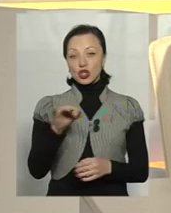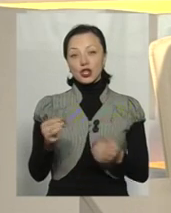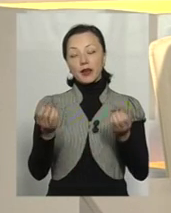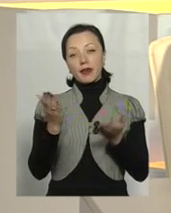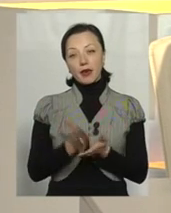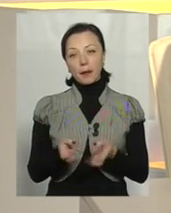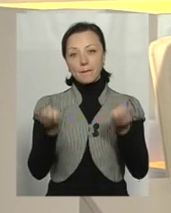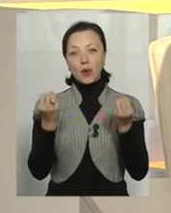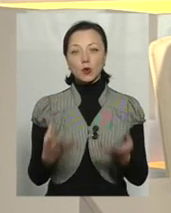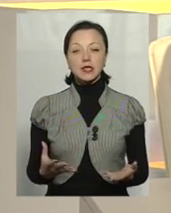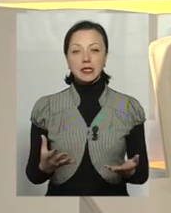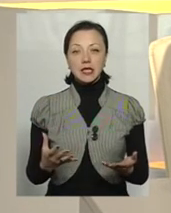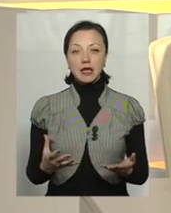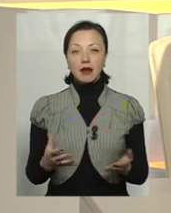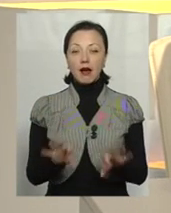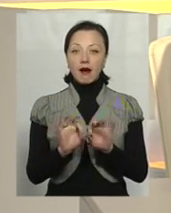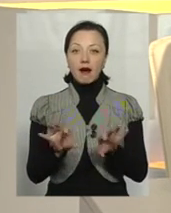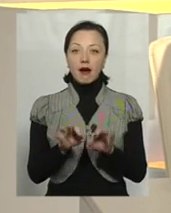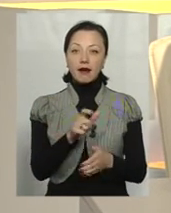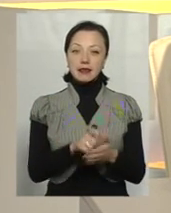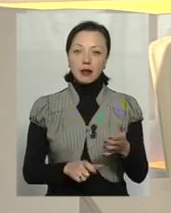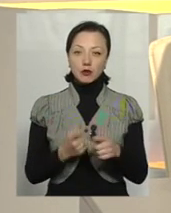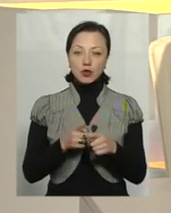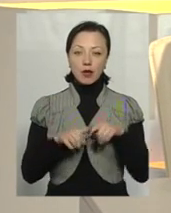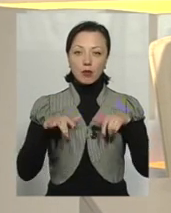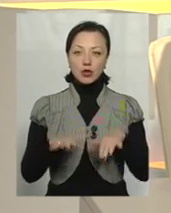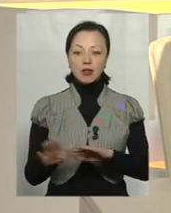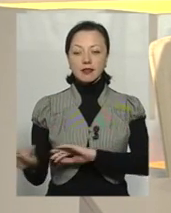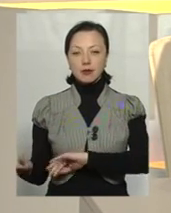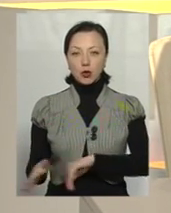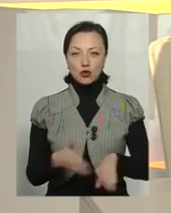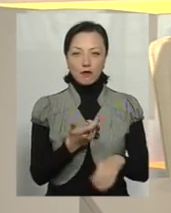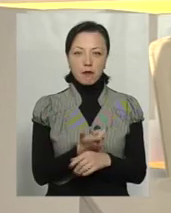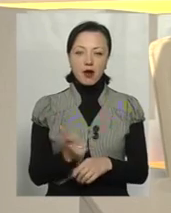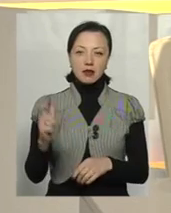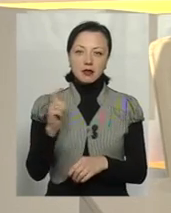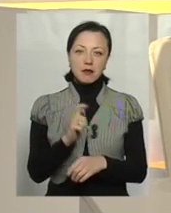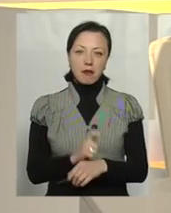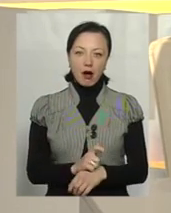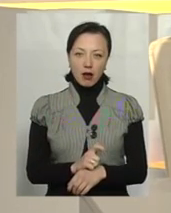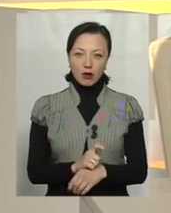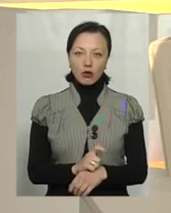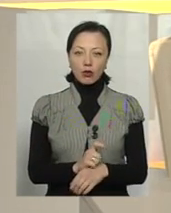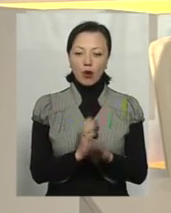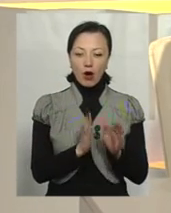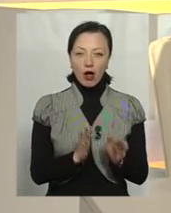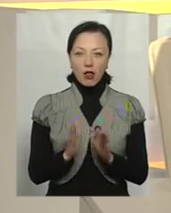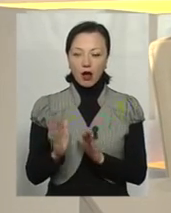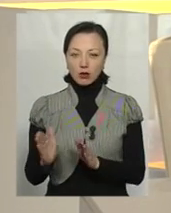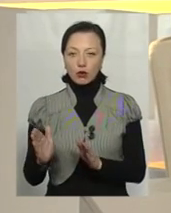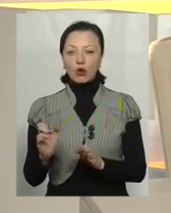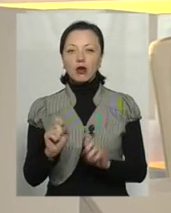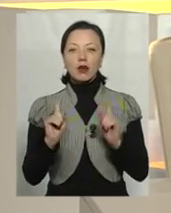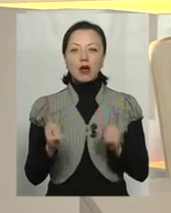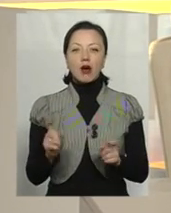рецепти для того, аби цей процес пройшов максимально гладко і що якомога